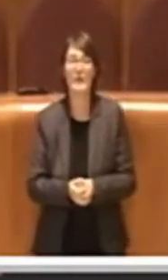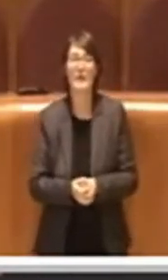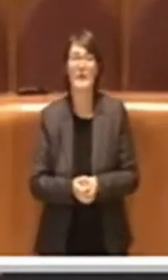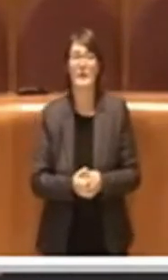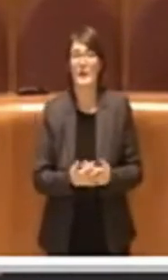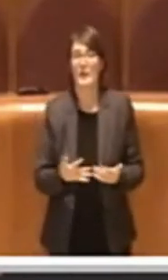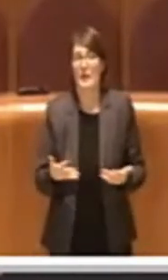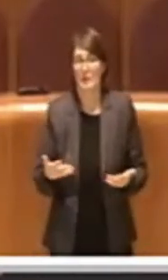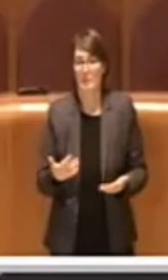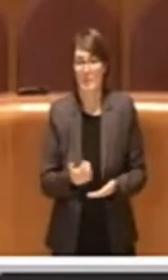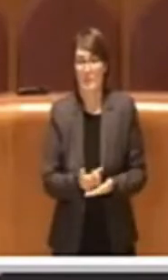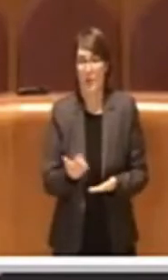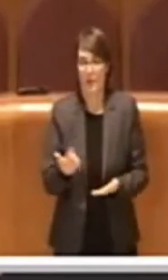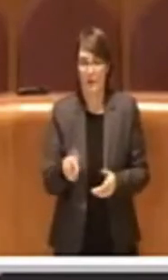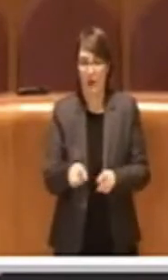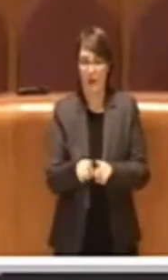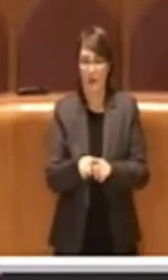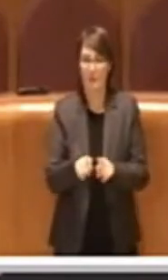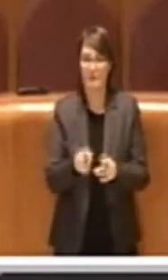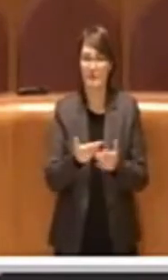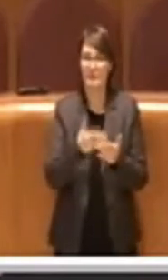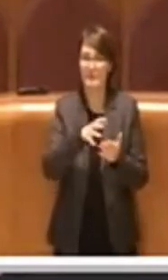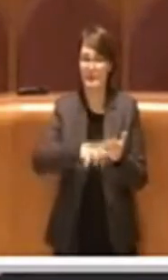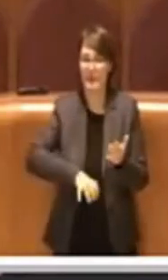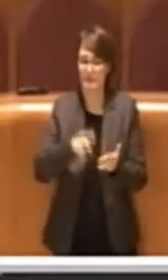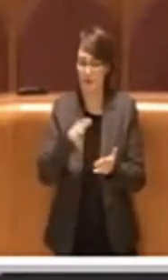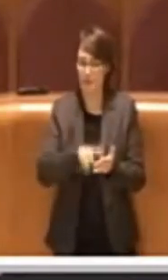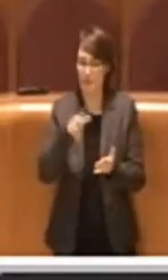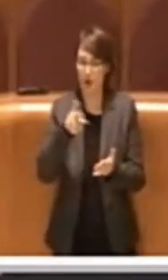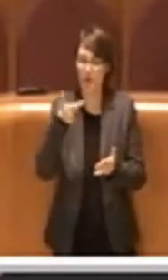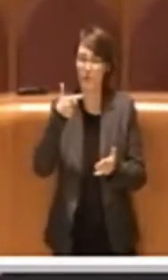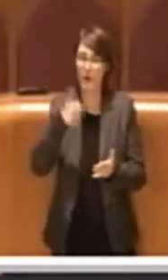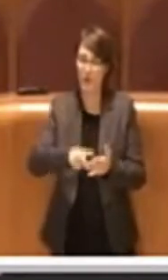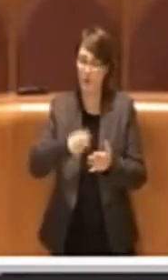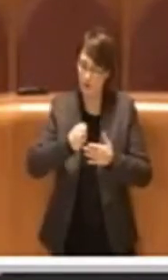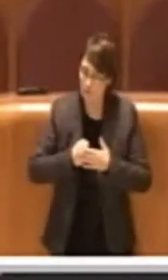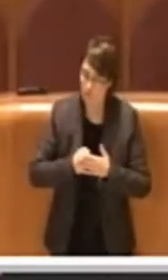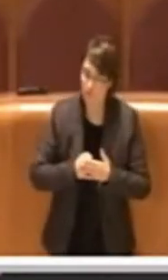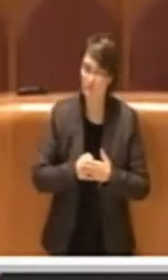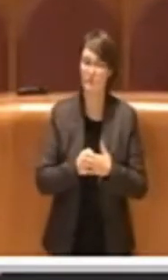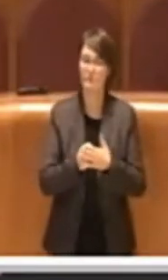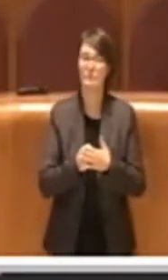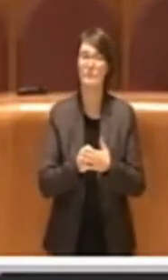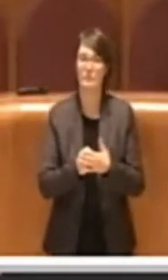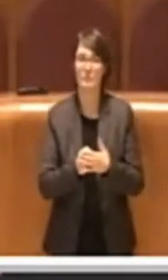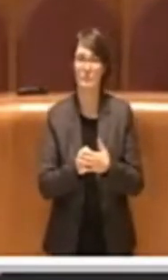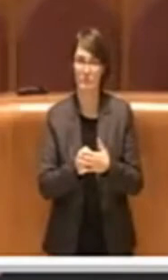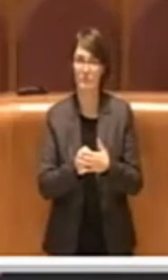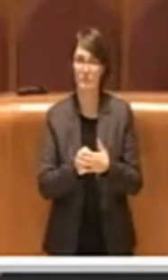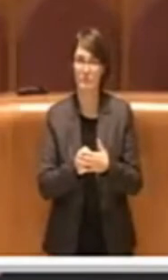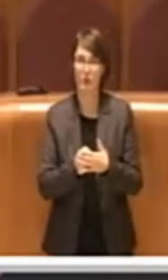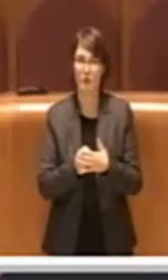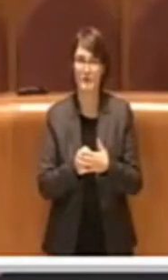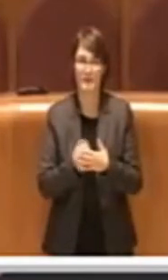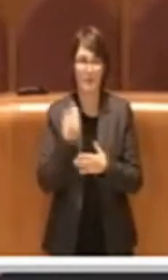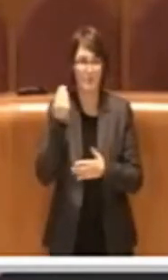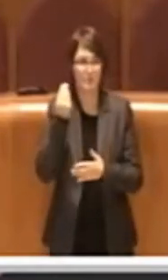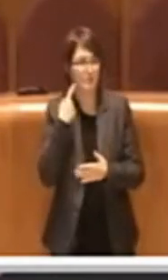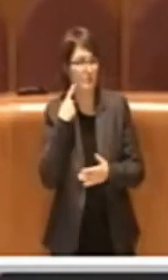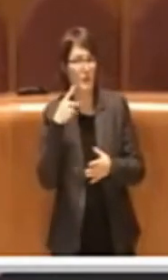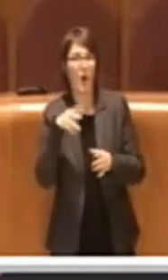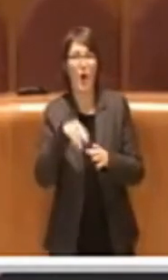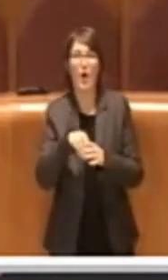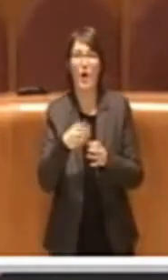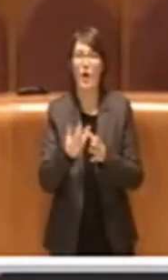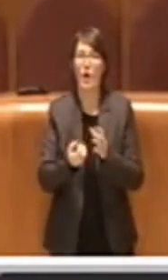comunque approvare questo testo perché ovviamente dà forza a questi concetti. Mi auguro che lo possano